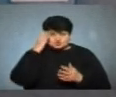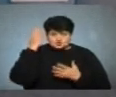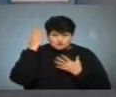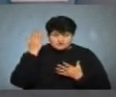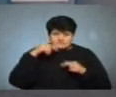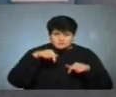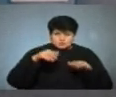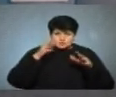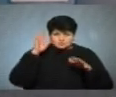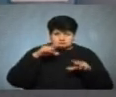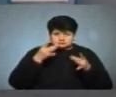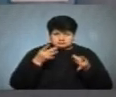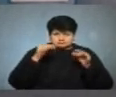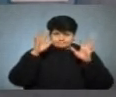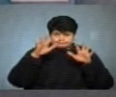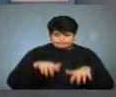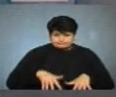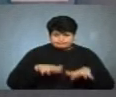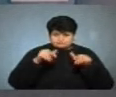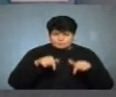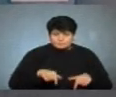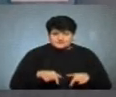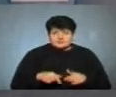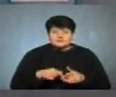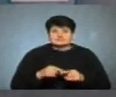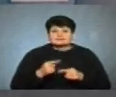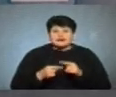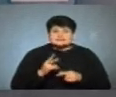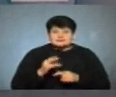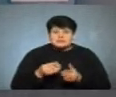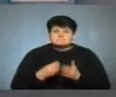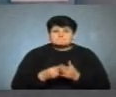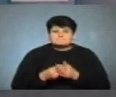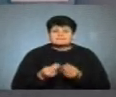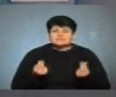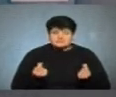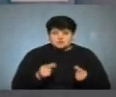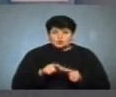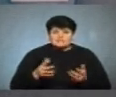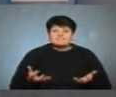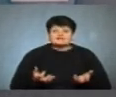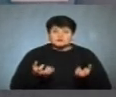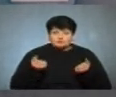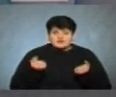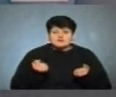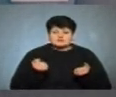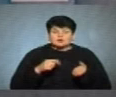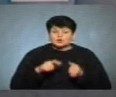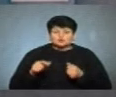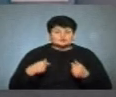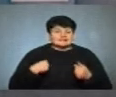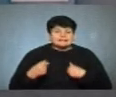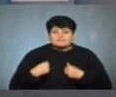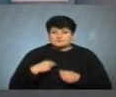затоплені. Тому наслідки тільки матеріальні, тому що людей все-таки врятували, люди не